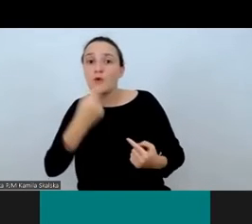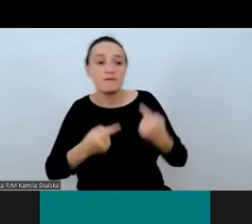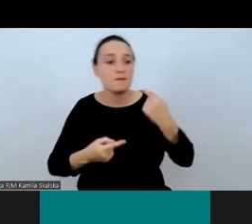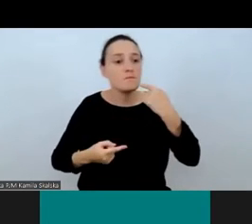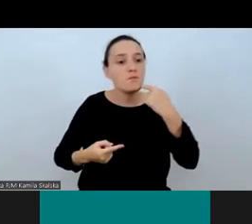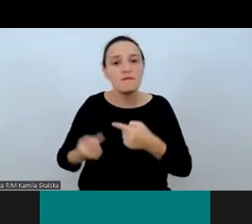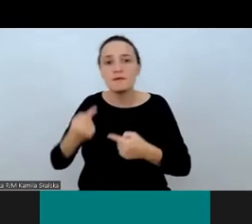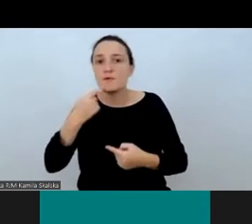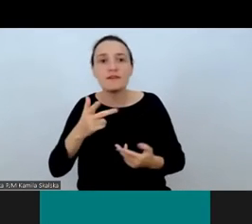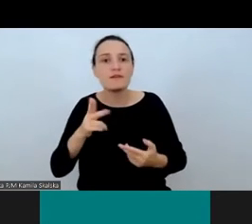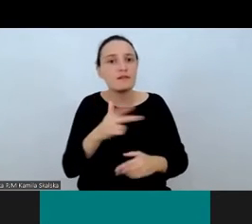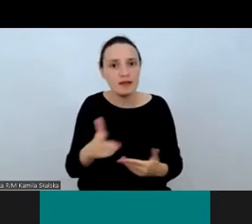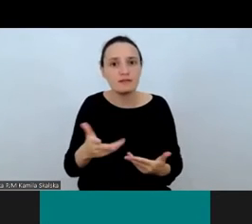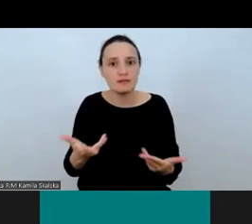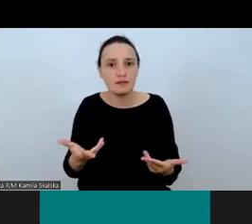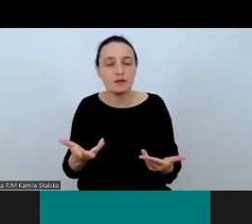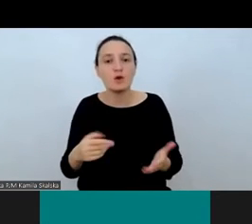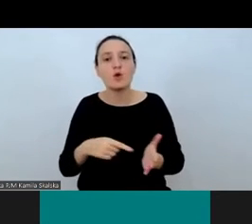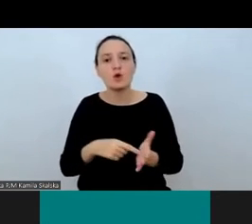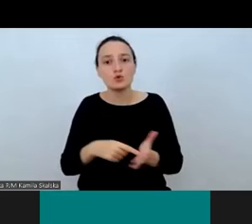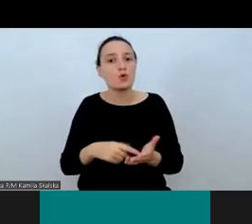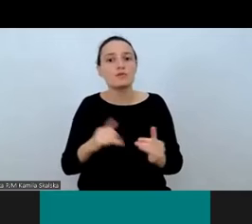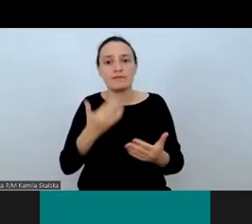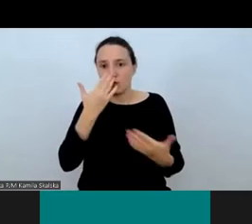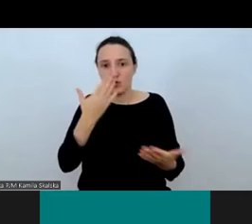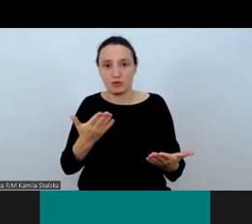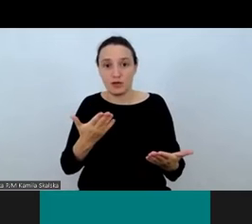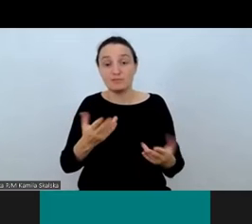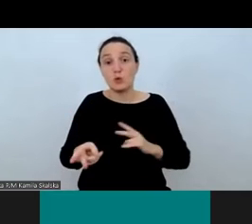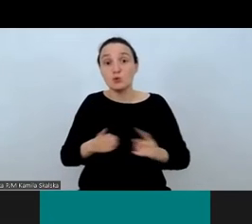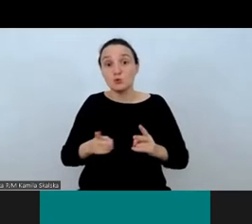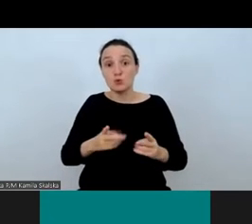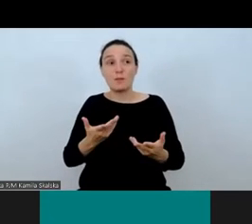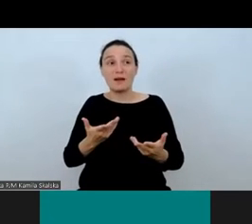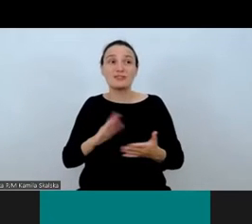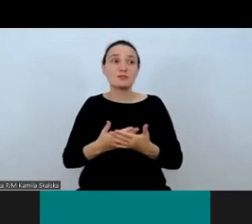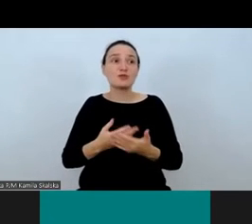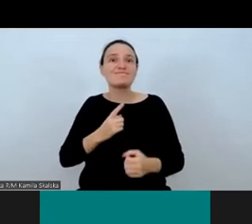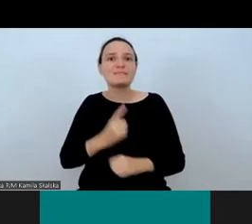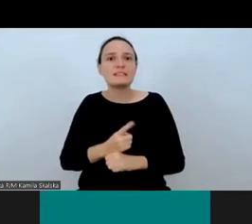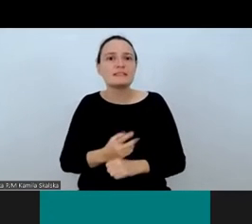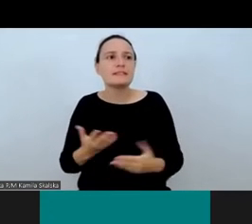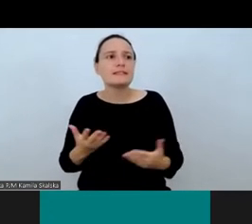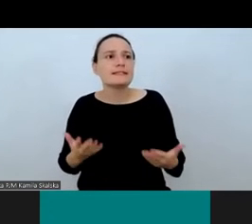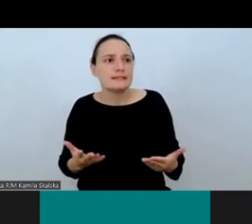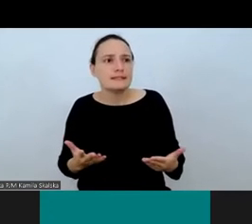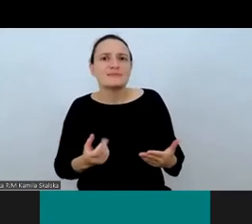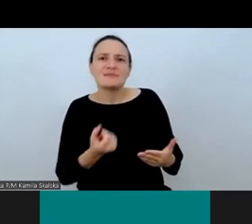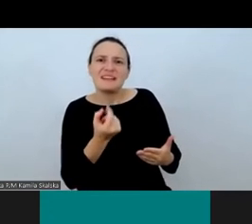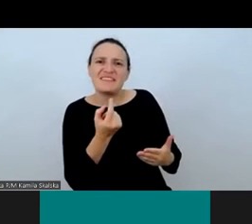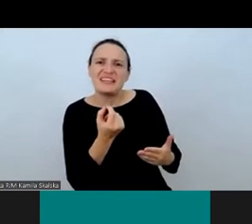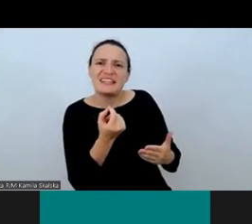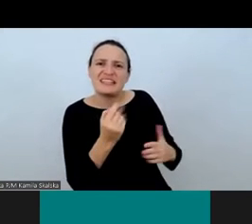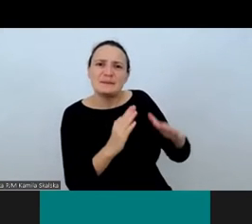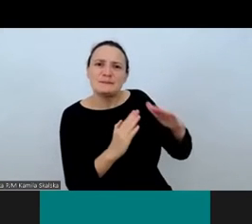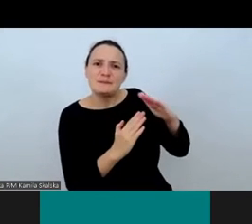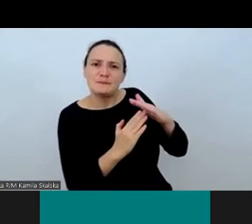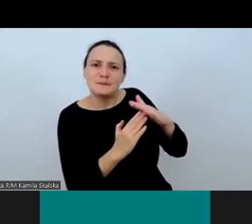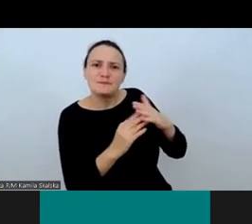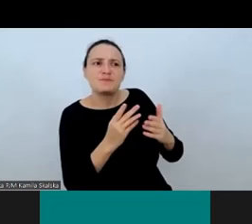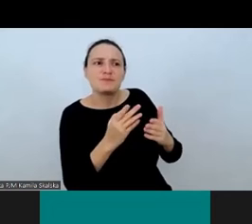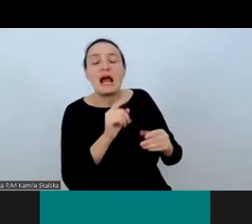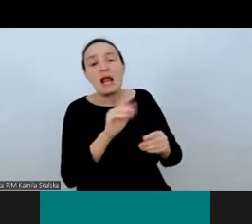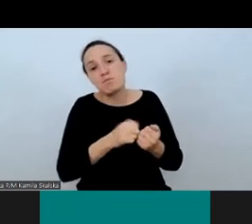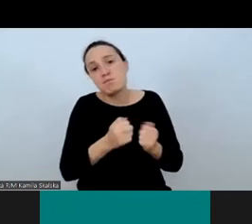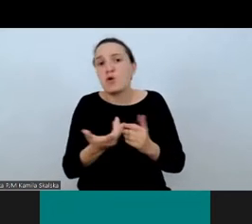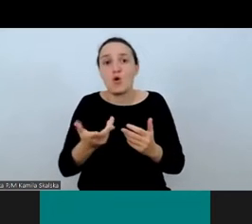tak przebiegać, że tłumacz decyduje, że korzystnym będzie w pewnym momencie nałożenie się wypowiedzi